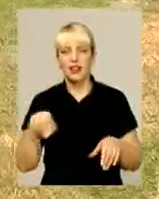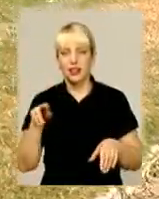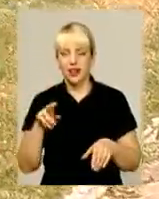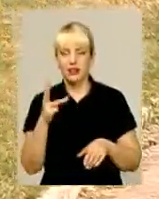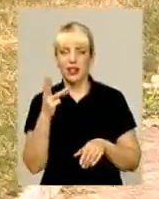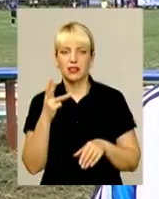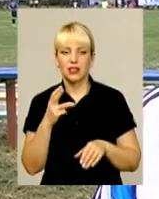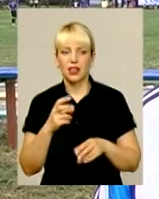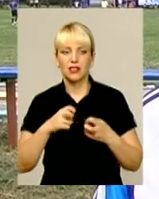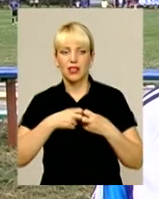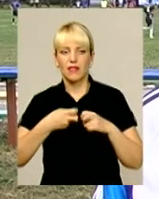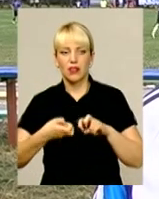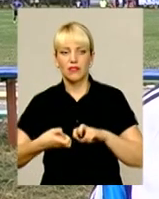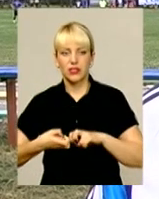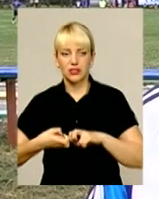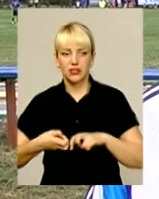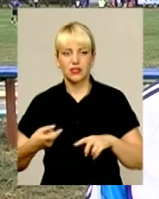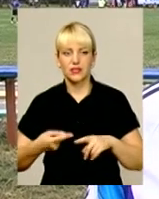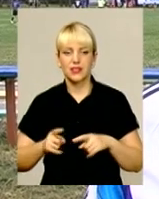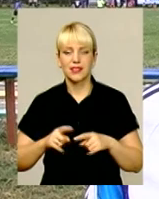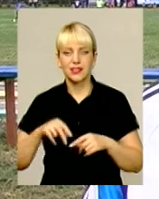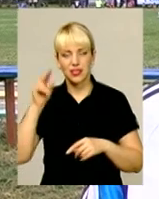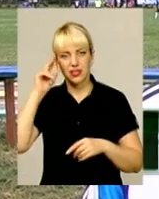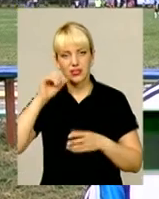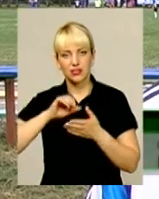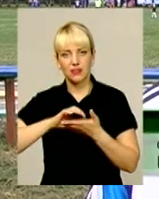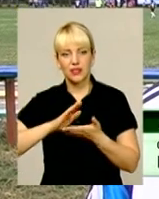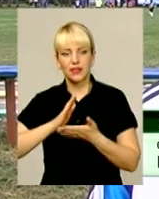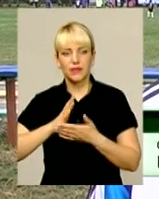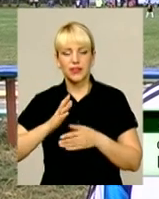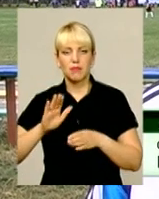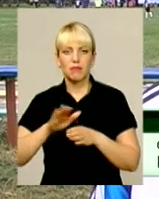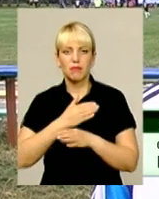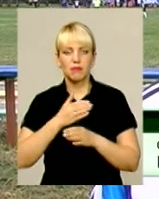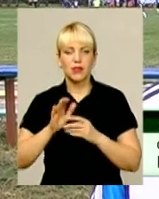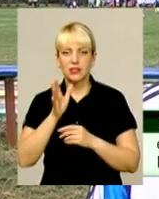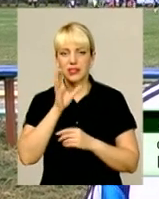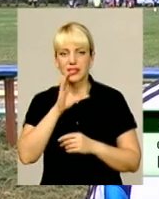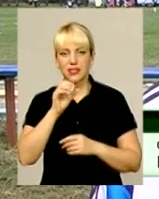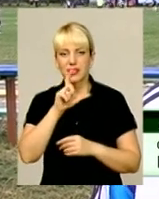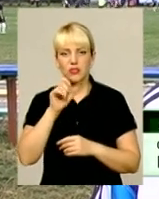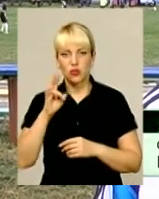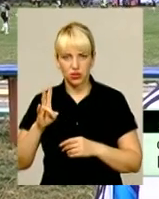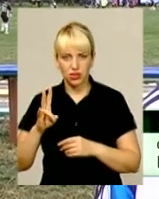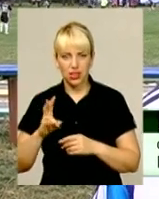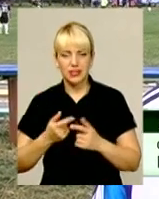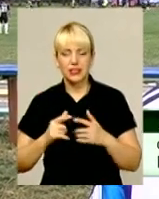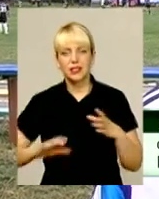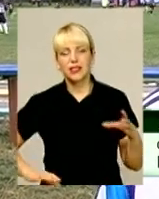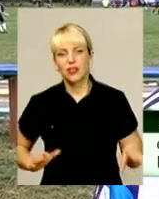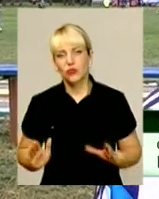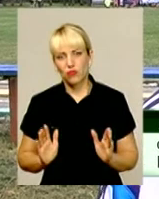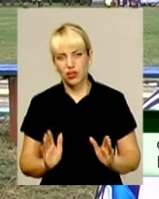Франківщини. Цей турнір для нас є міжсезонним. Це тренувальний турнір, але ми віддаємо